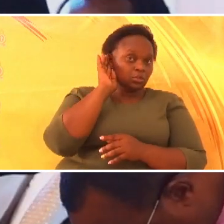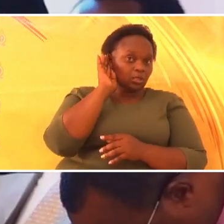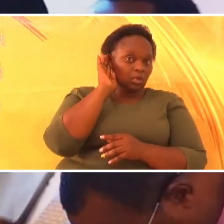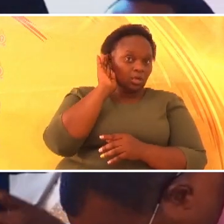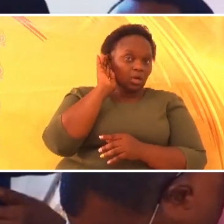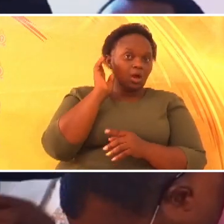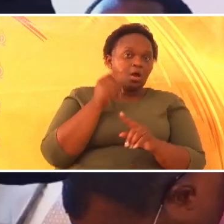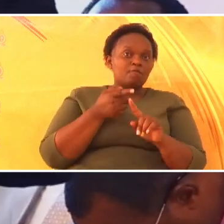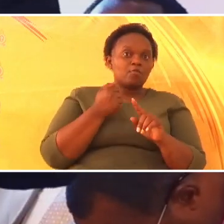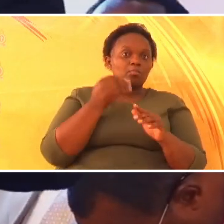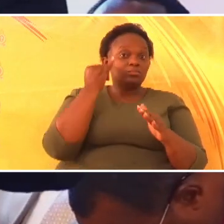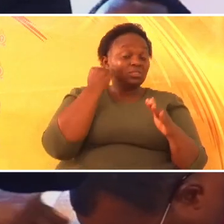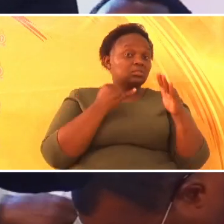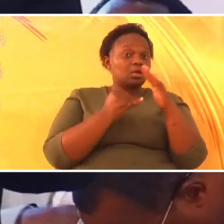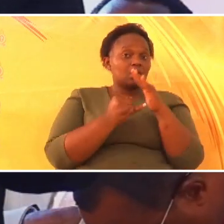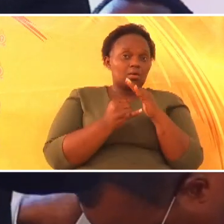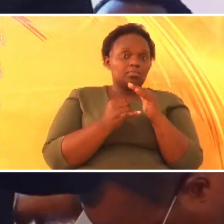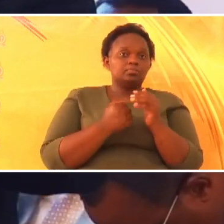Isaia.